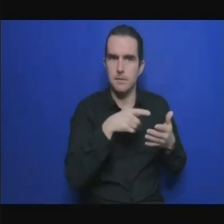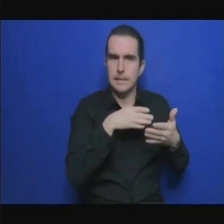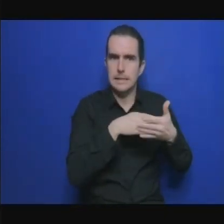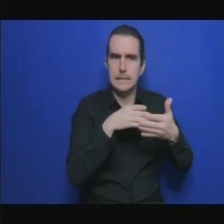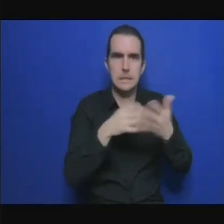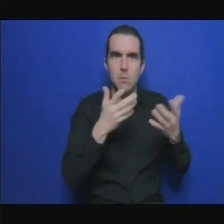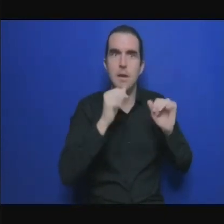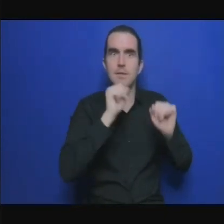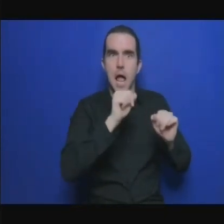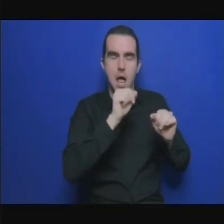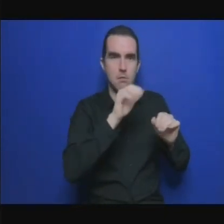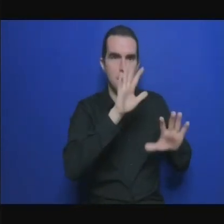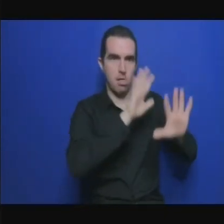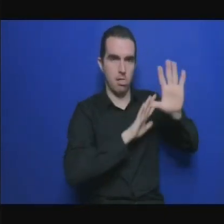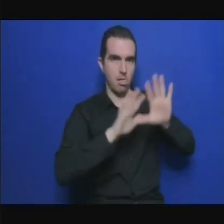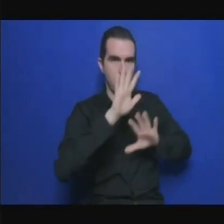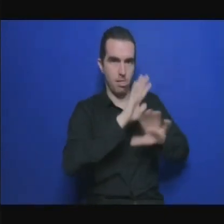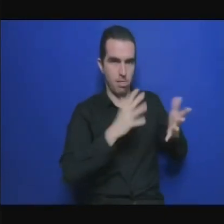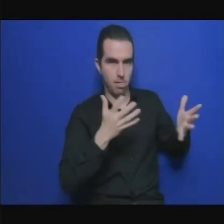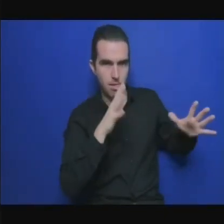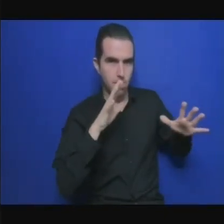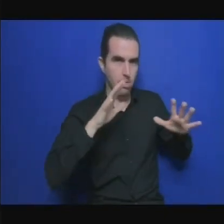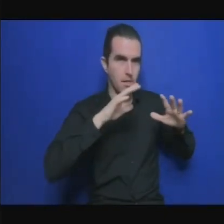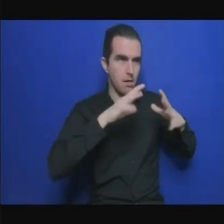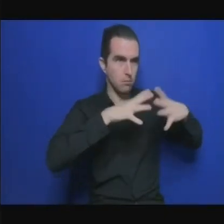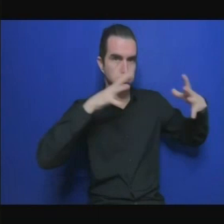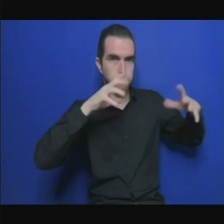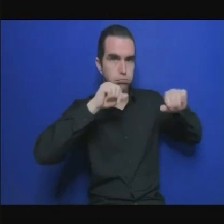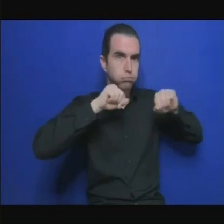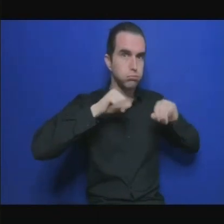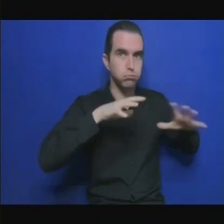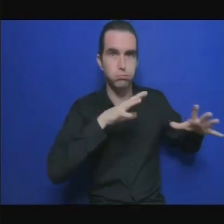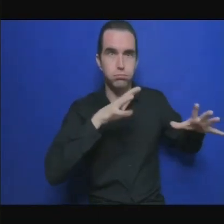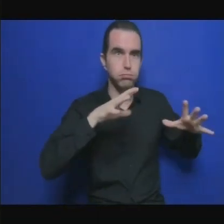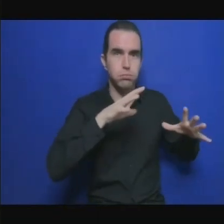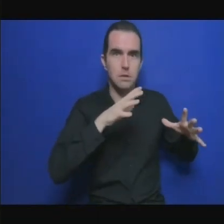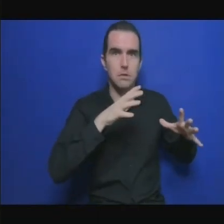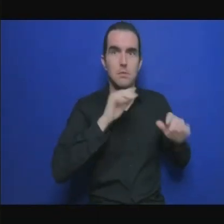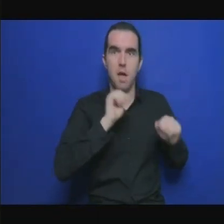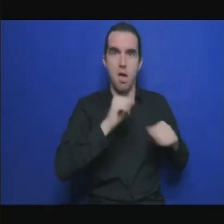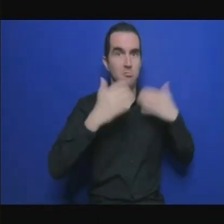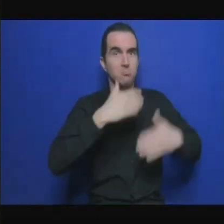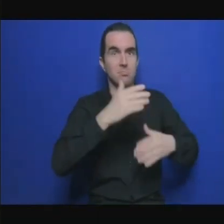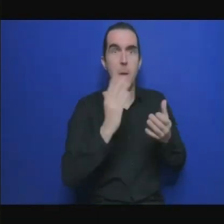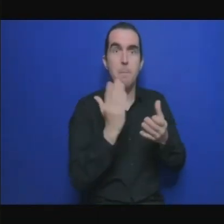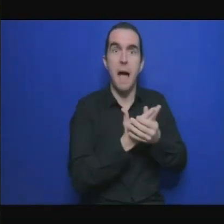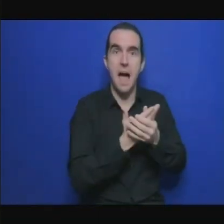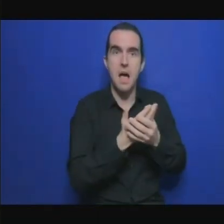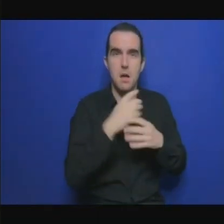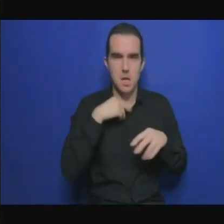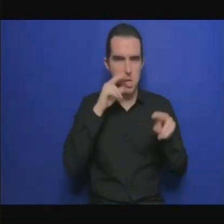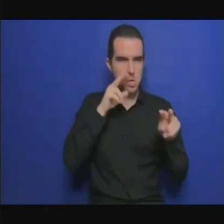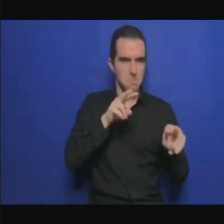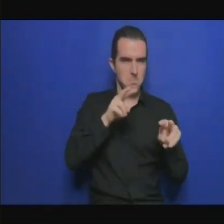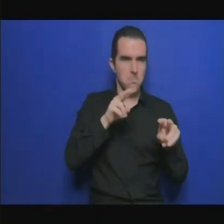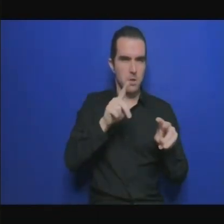essayer de faire sortir ces fonds de la banque centrale est assez difficile on le voit souvent dans l'expérience